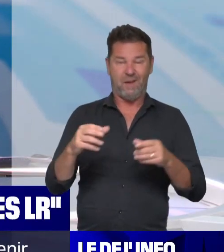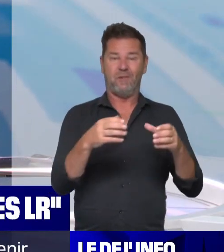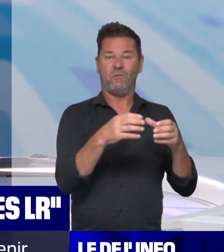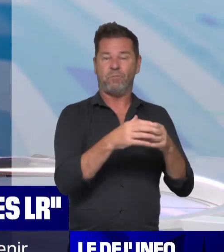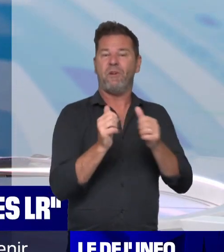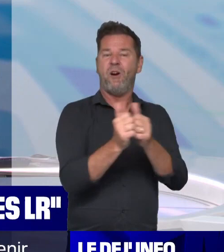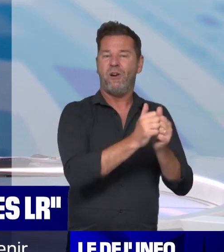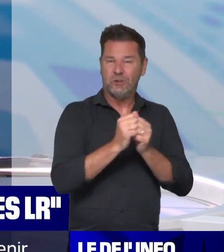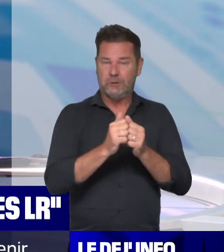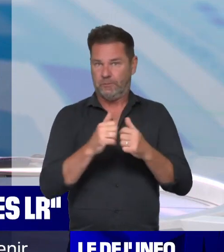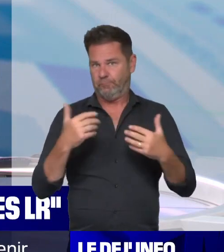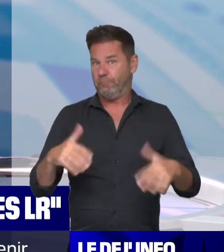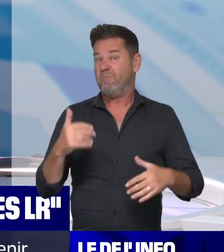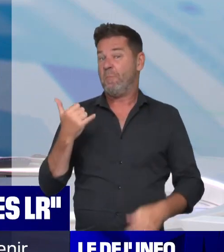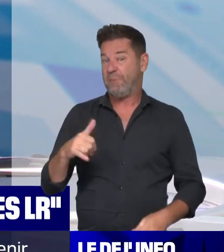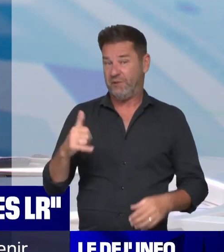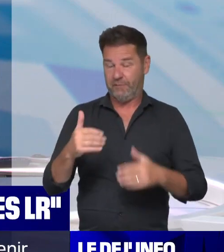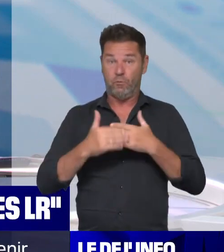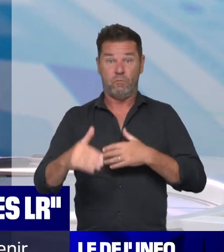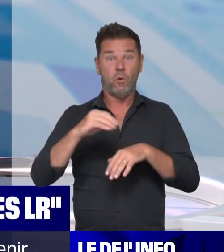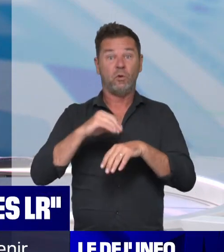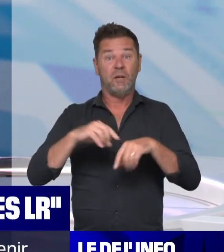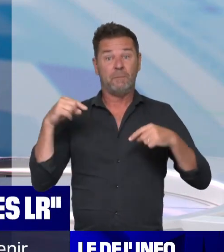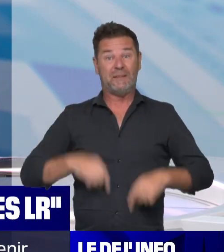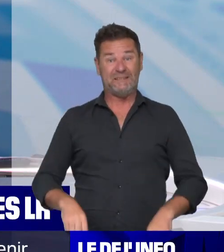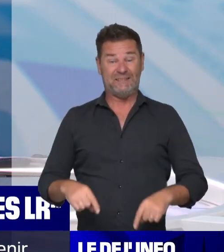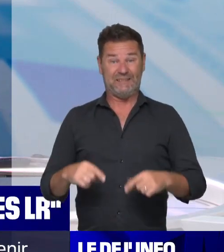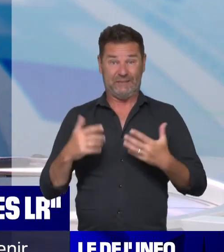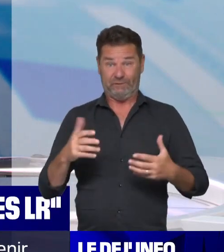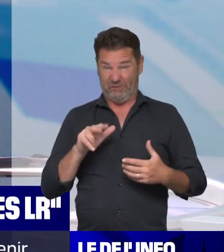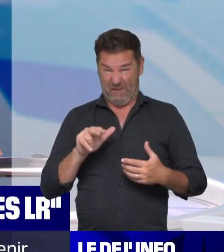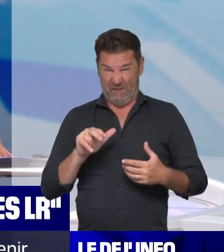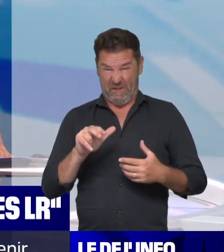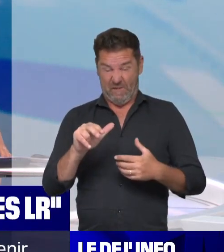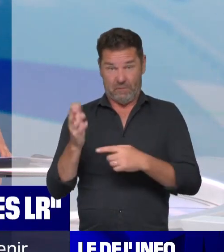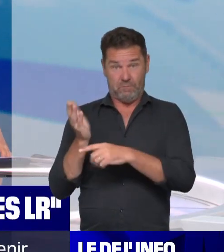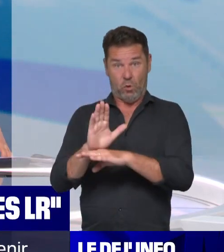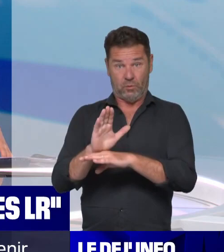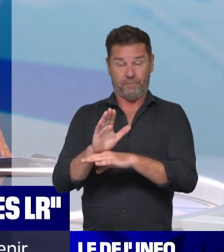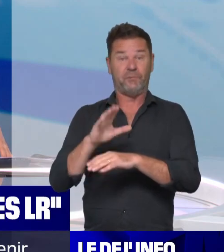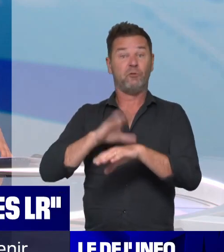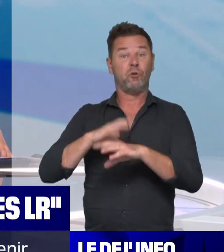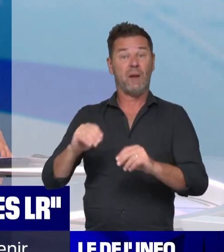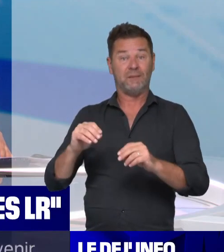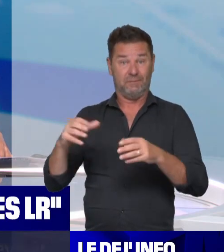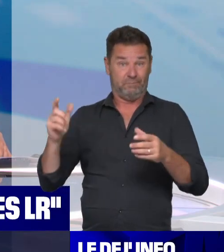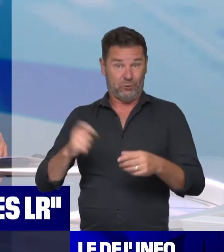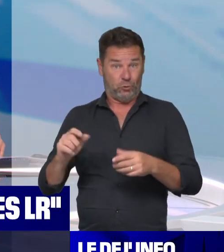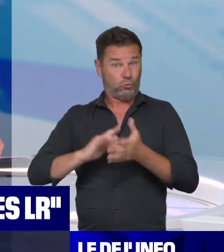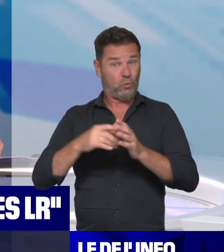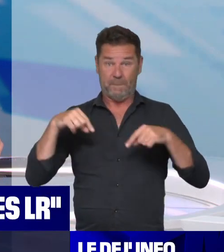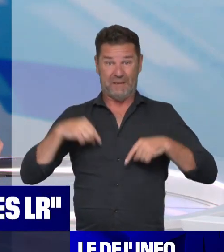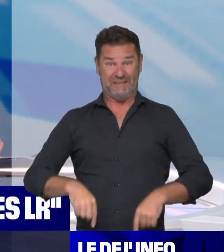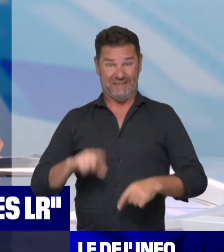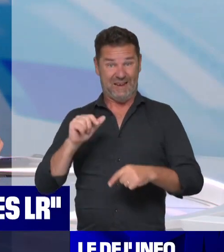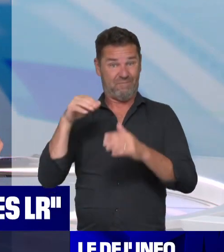rejoindre d'ailleurs notre envoyé spécial Laurent Léopold Odebert dans quelques instants sur place avec l'ensemble de l'exécutif présent du côté du